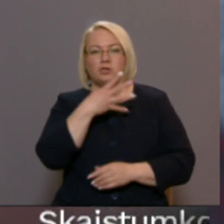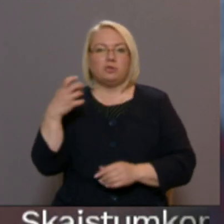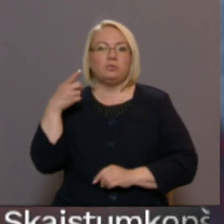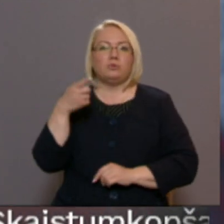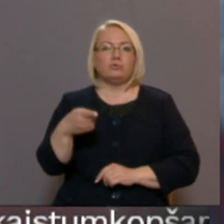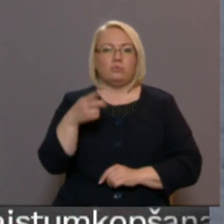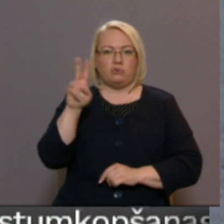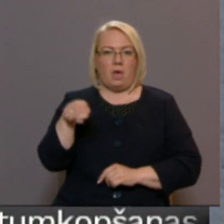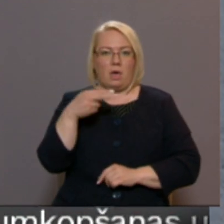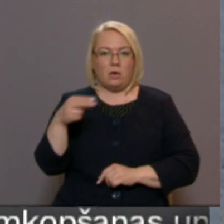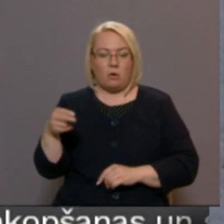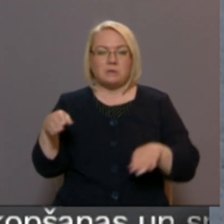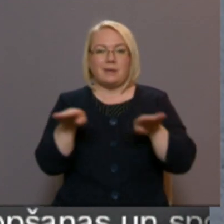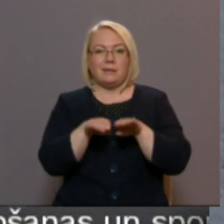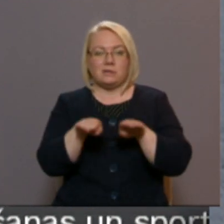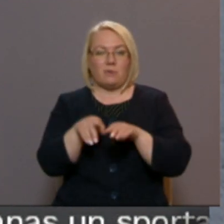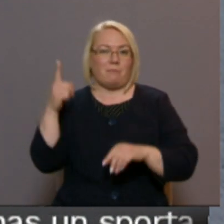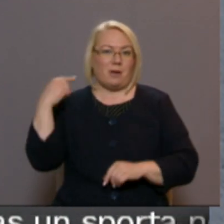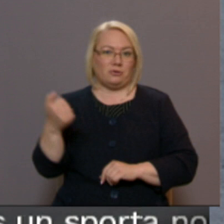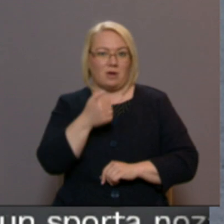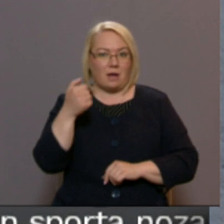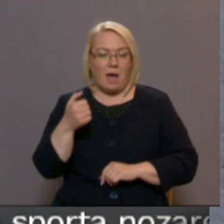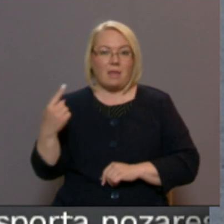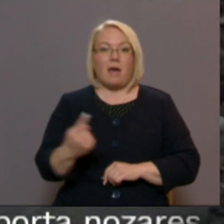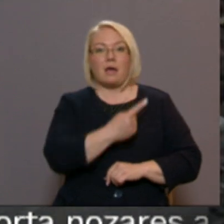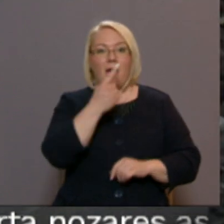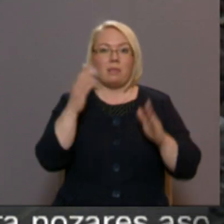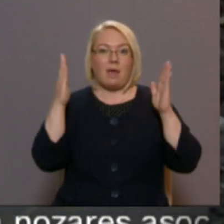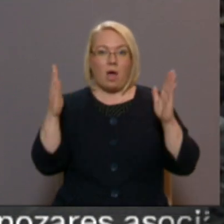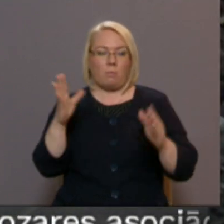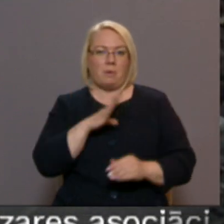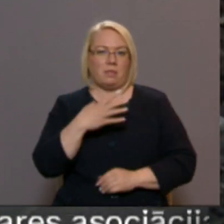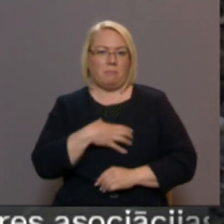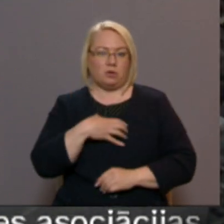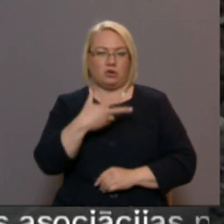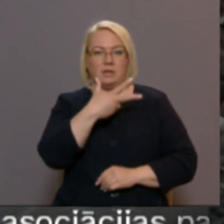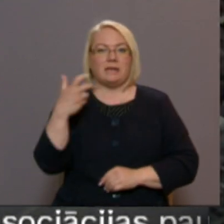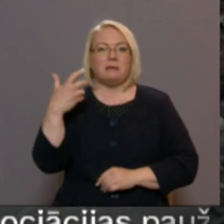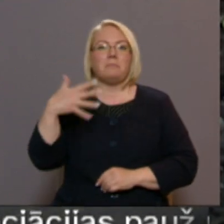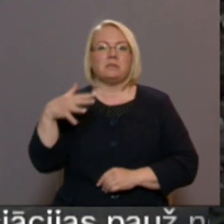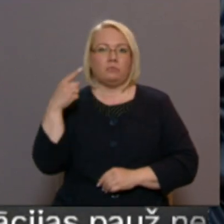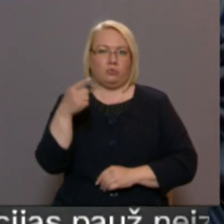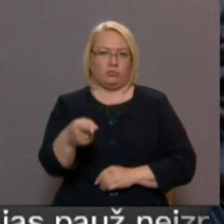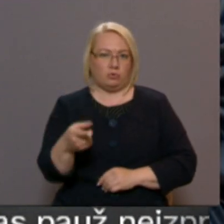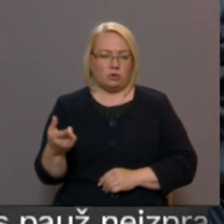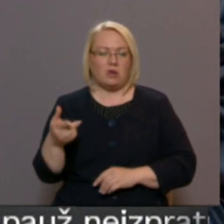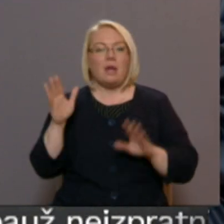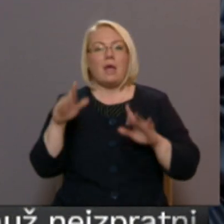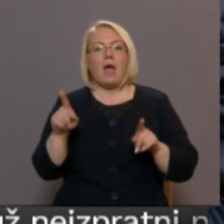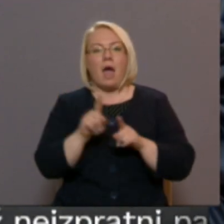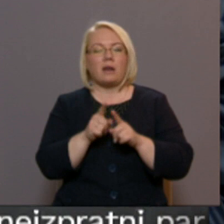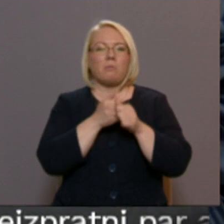tūkstošus eiro. Salīdzinoši pērni visa gada garumā tam bija nepieciešami 350 tūkstoši. Lai arī